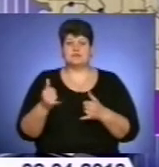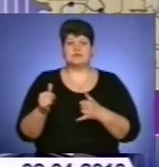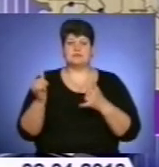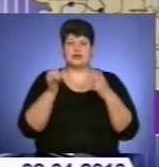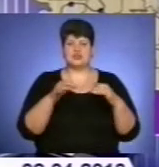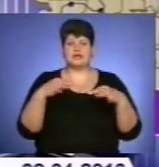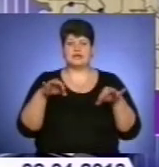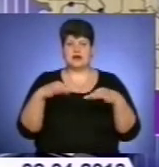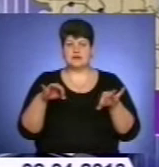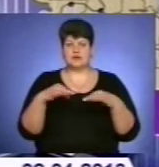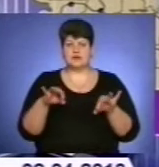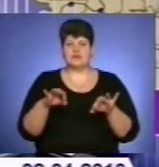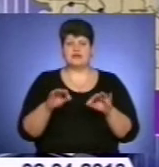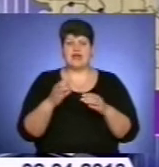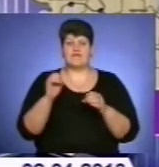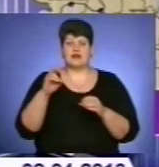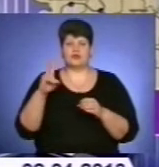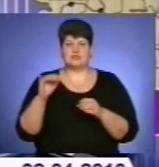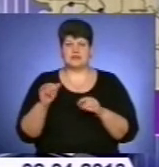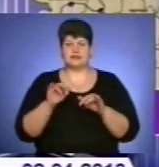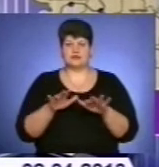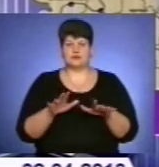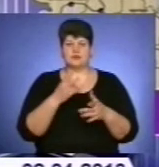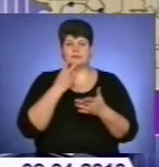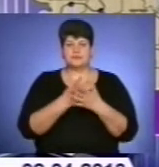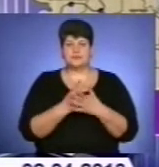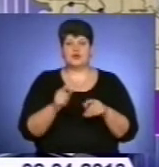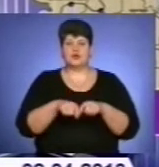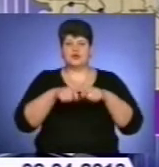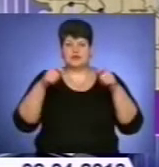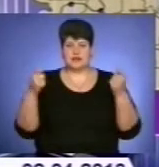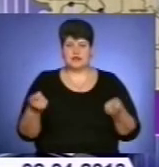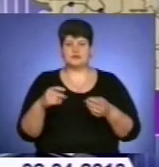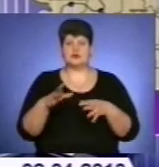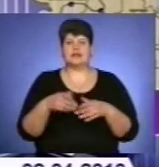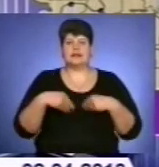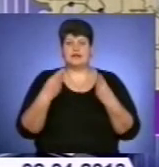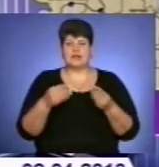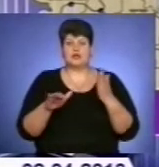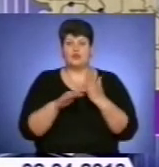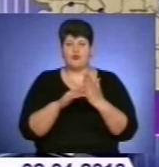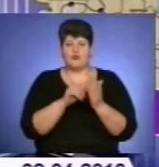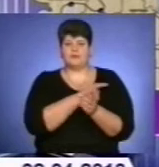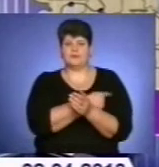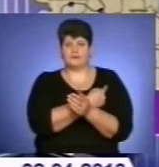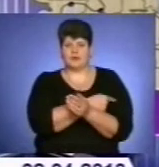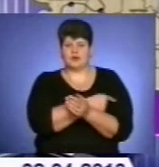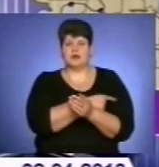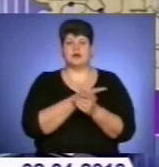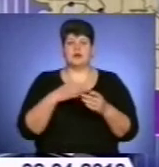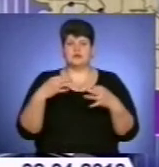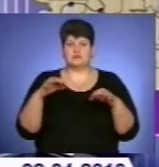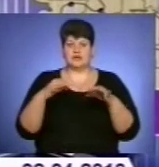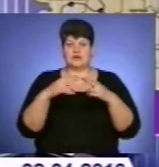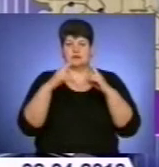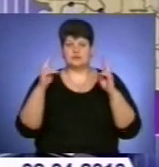евакуаційних заходів. Передбачено розвертання ліжок у медичних закладах для надання допомоги потерпілим. Автошліфі району – мости,